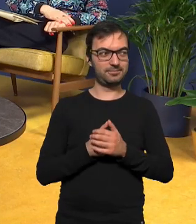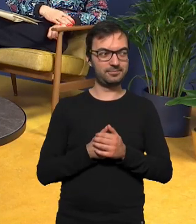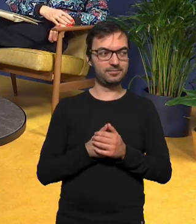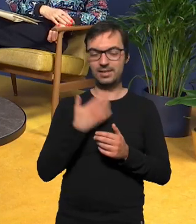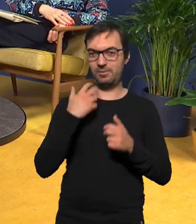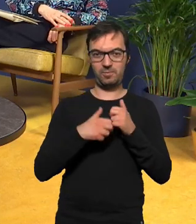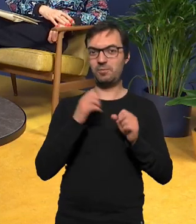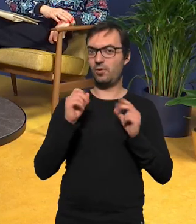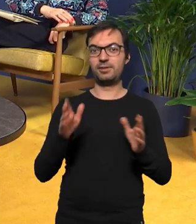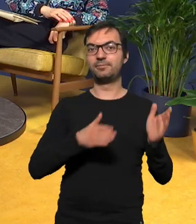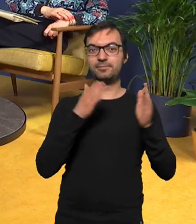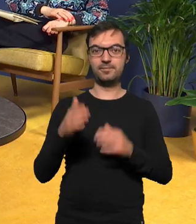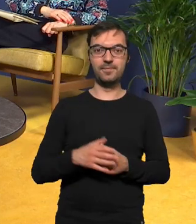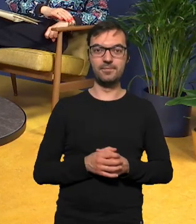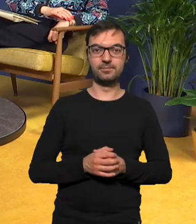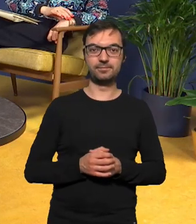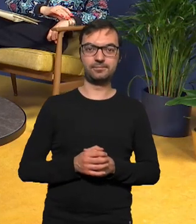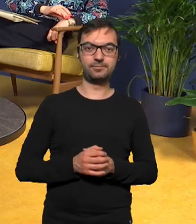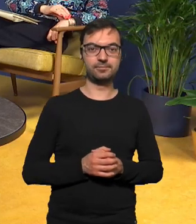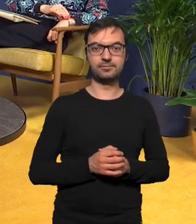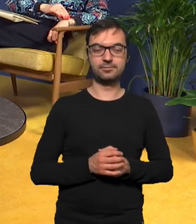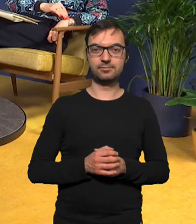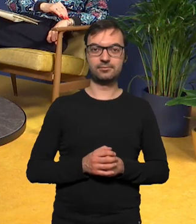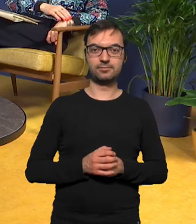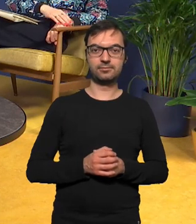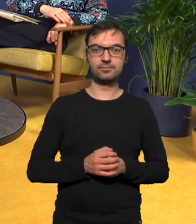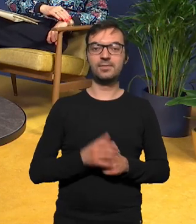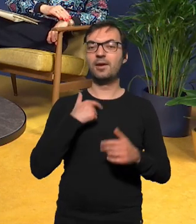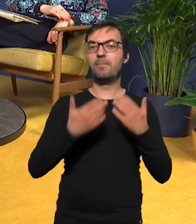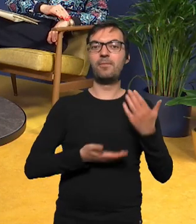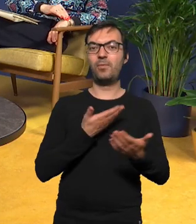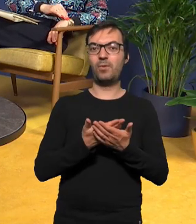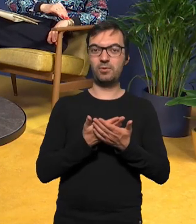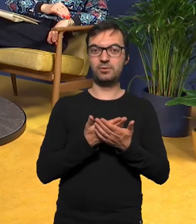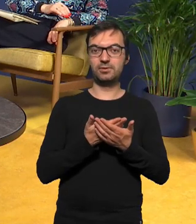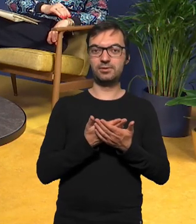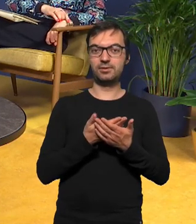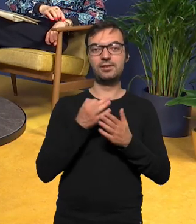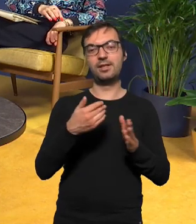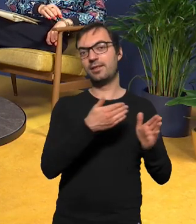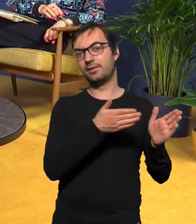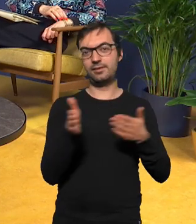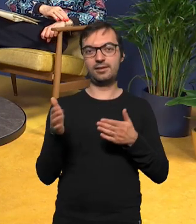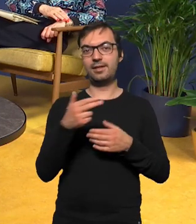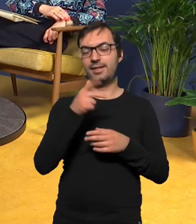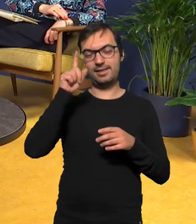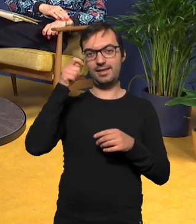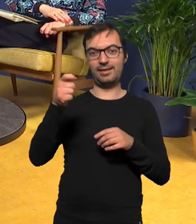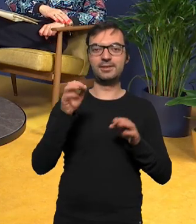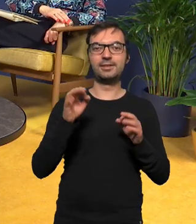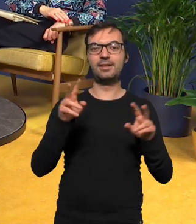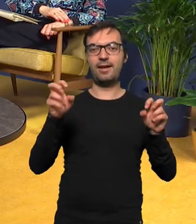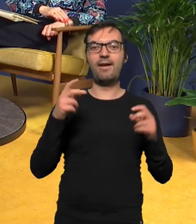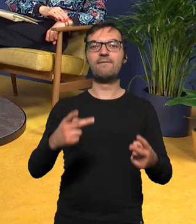problemu słuchaj w takim razie mam dla Ciebie taką propozycję żebyśmy przeszli do wątku który w naszych spotkaniach nazywamy